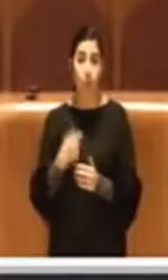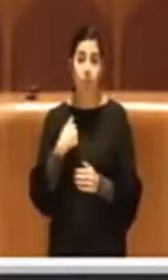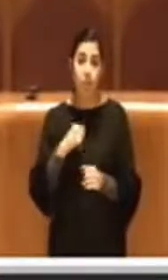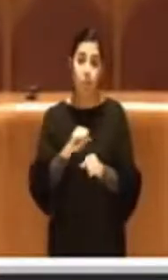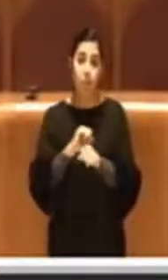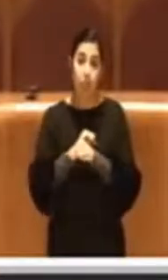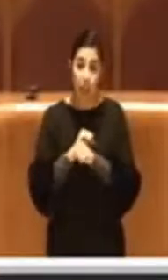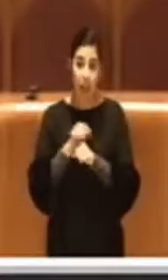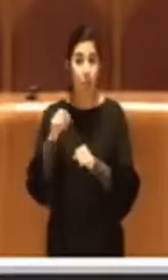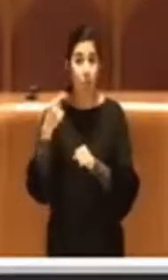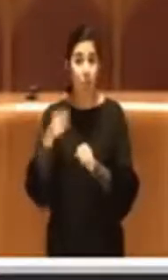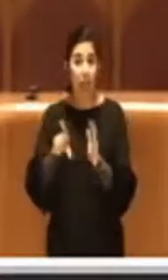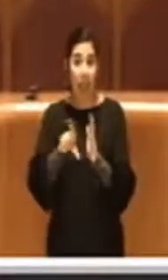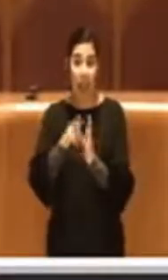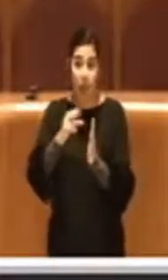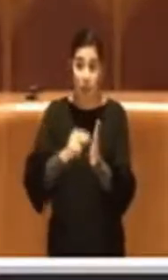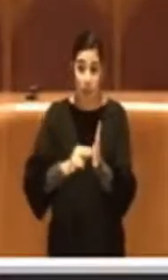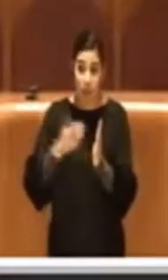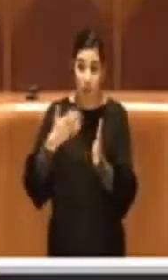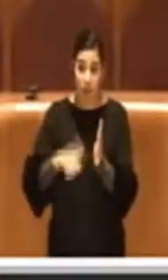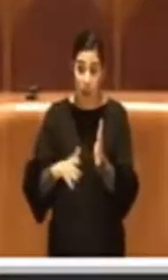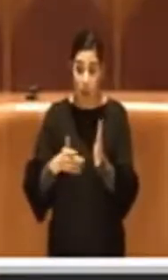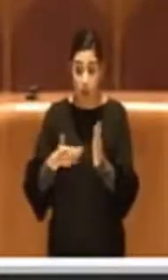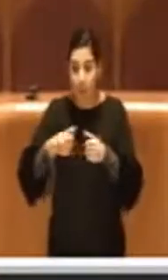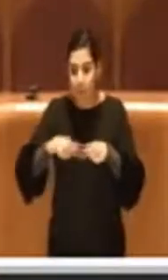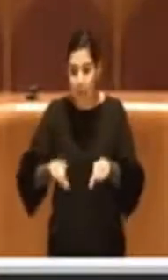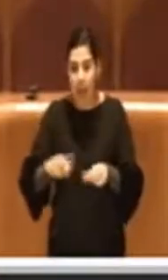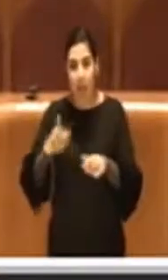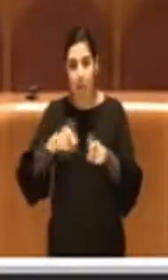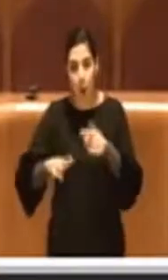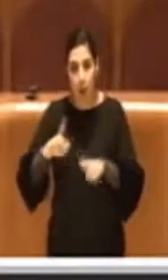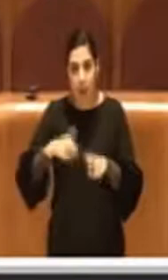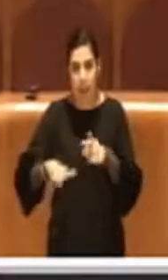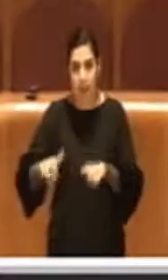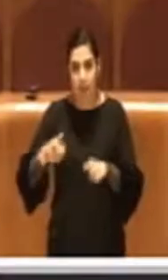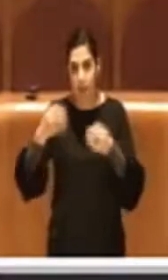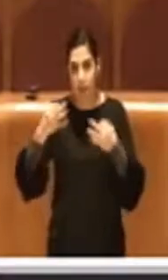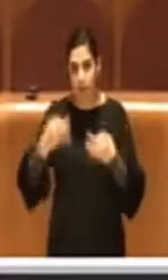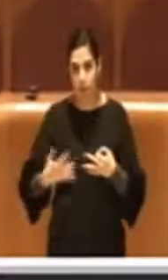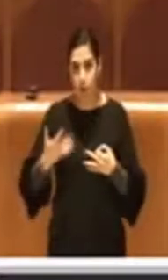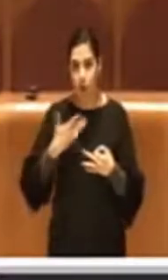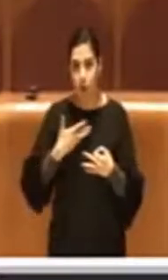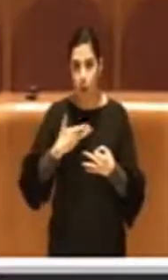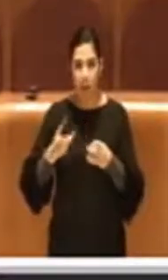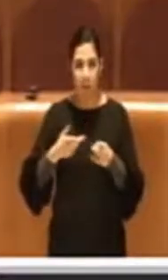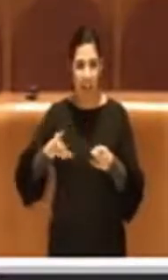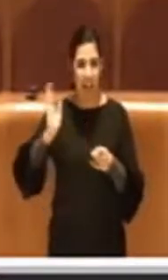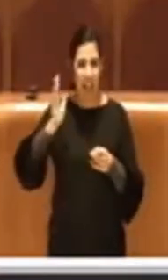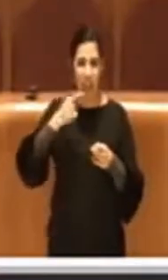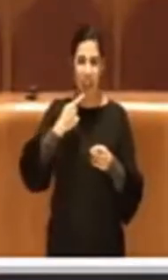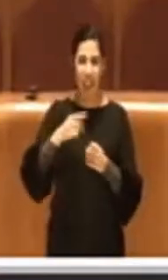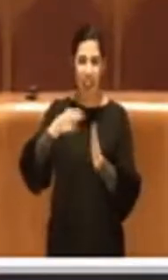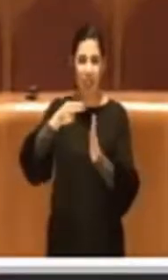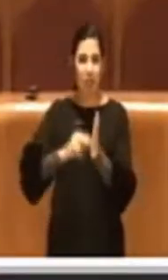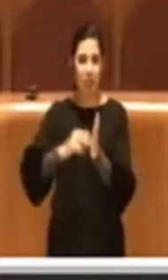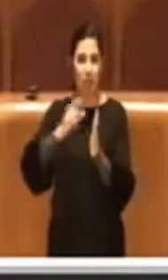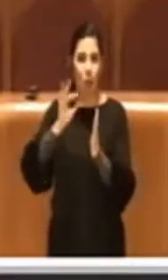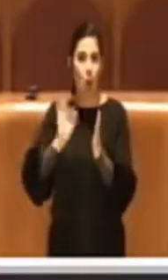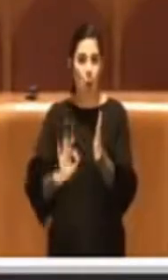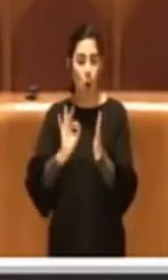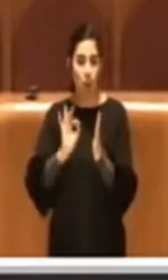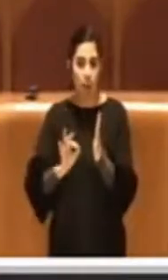dei motivi solidi da parte dei nostri legislatori dell'epoca per arrivare a questo tipo di